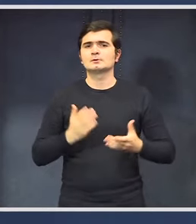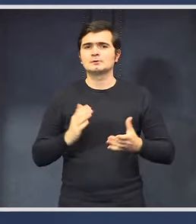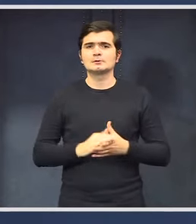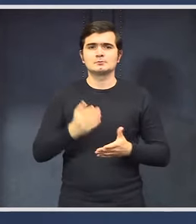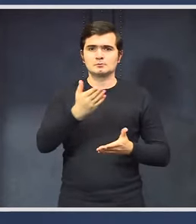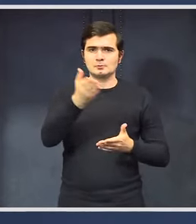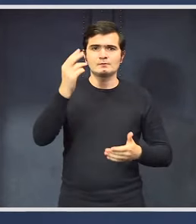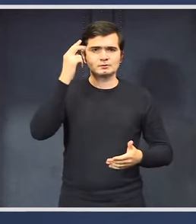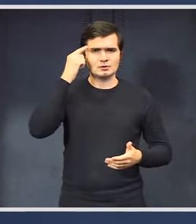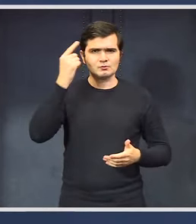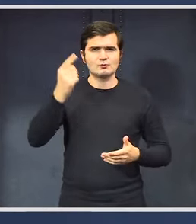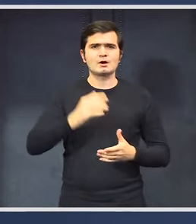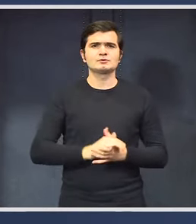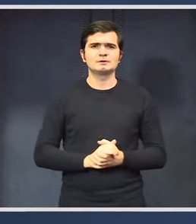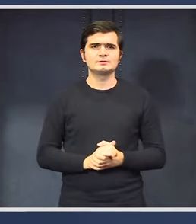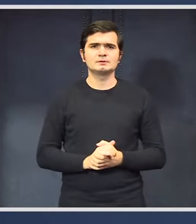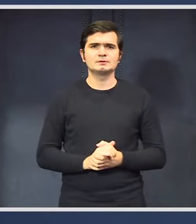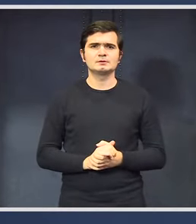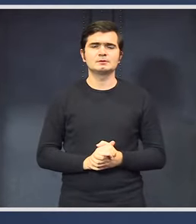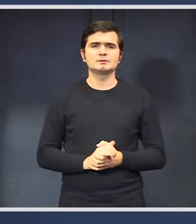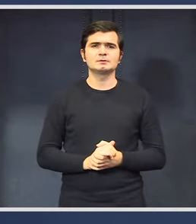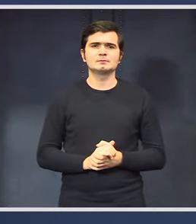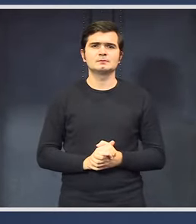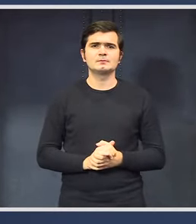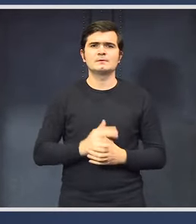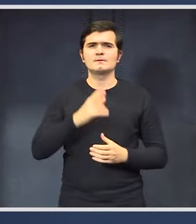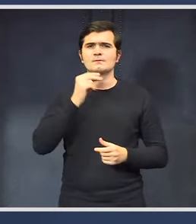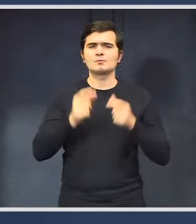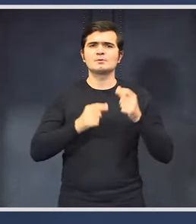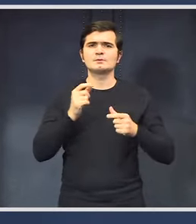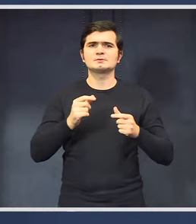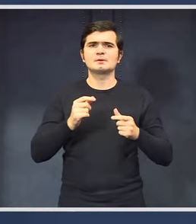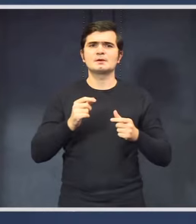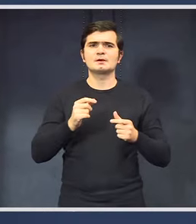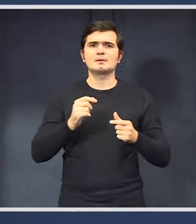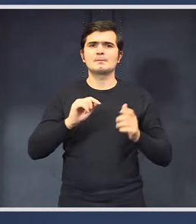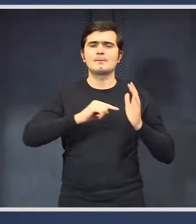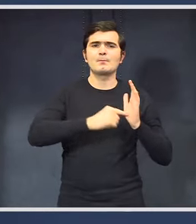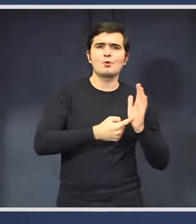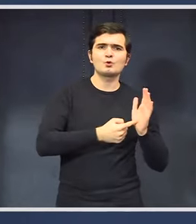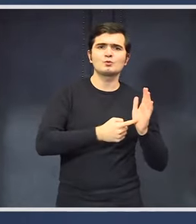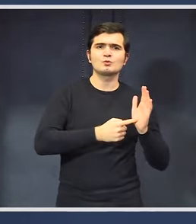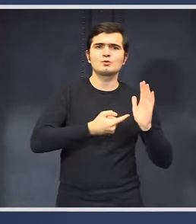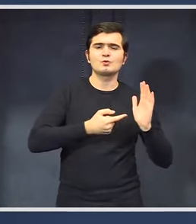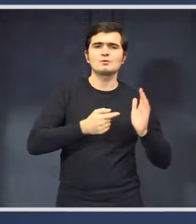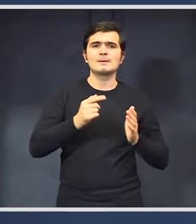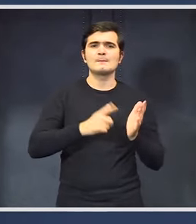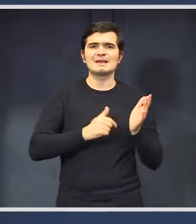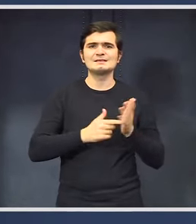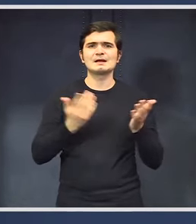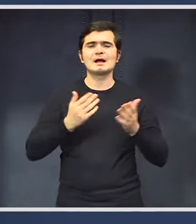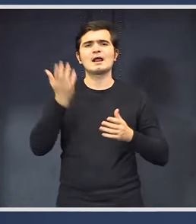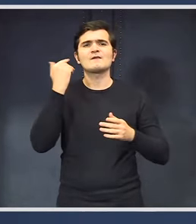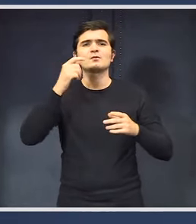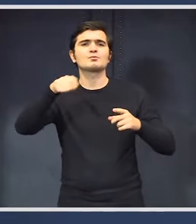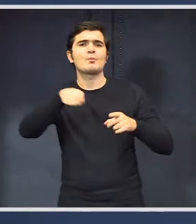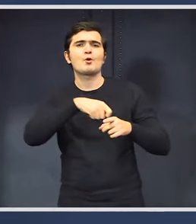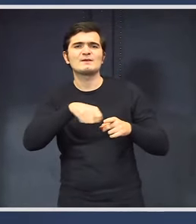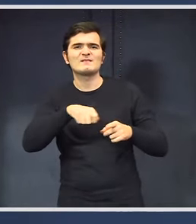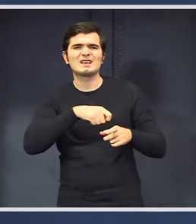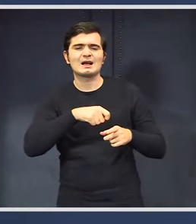Știți foarte bine, a fost indexarea, vorbind despre un punct de pensie care a fost modificat în modul în care creștea punctul de pensie